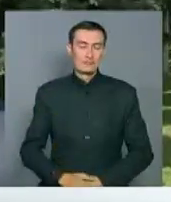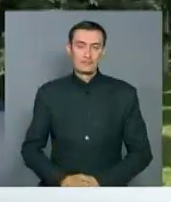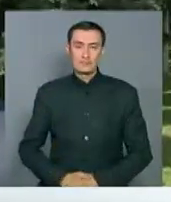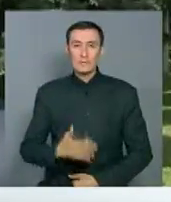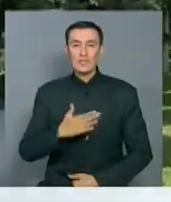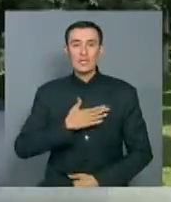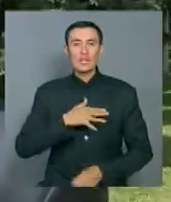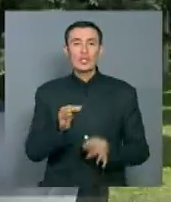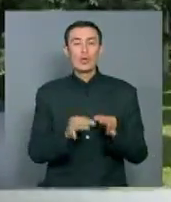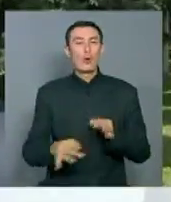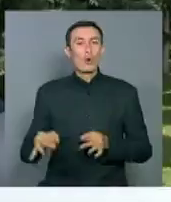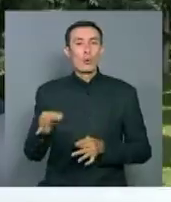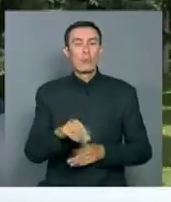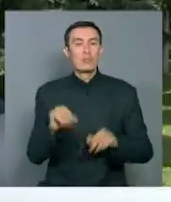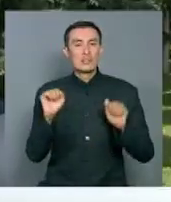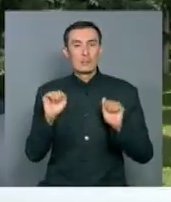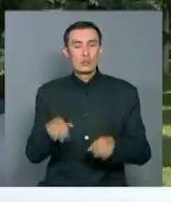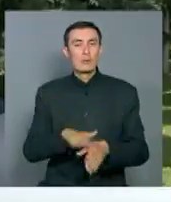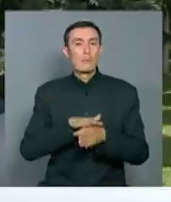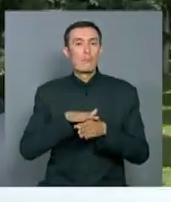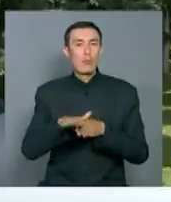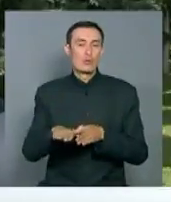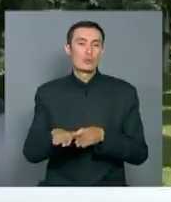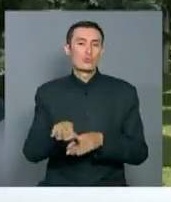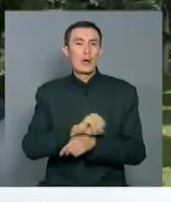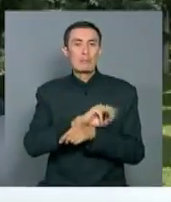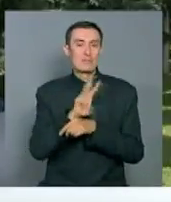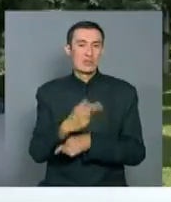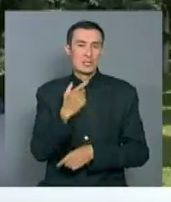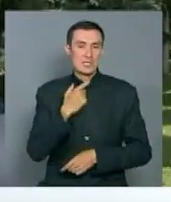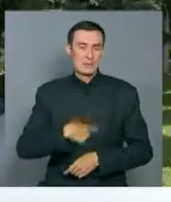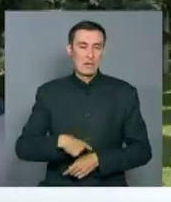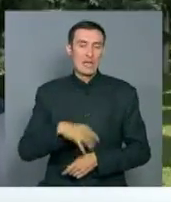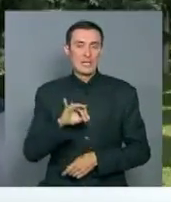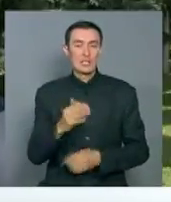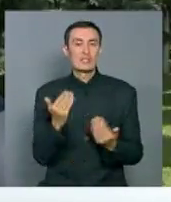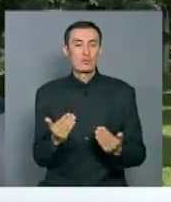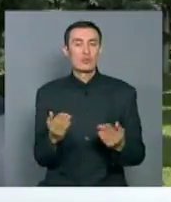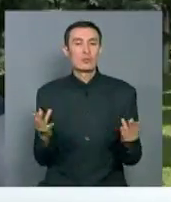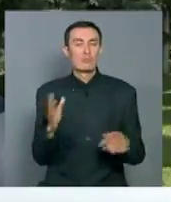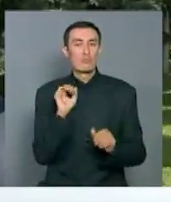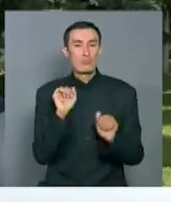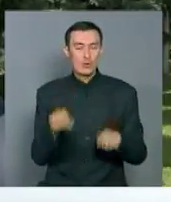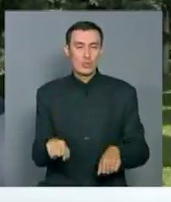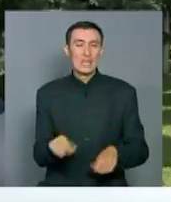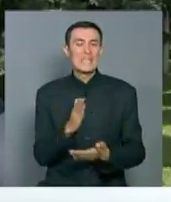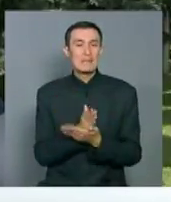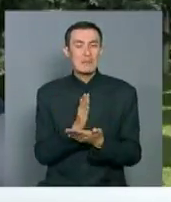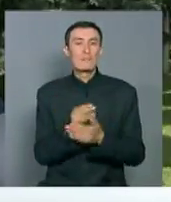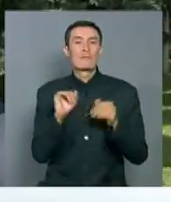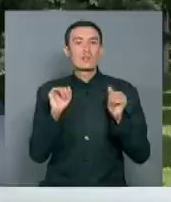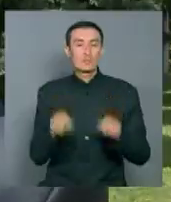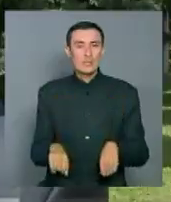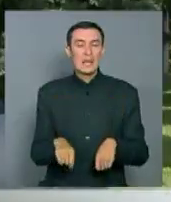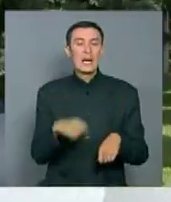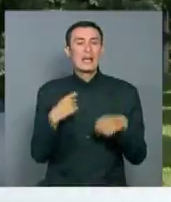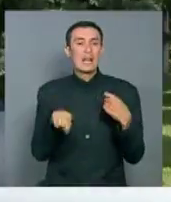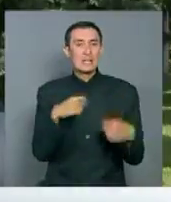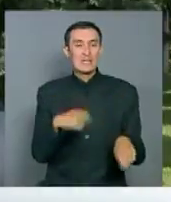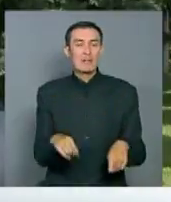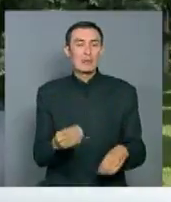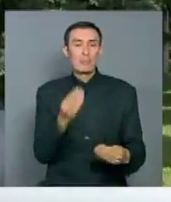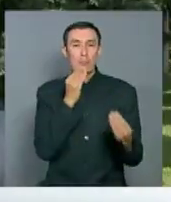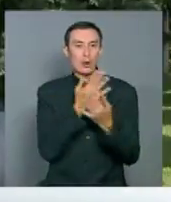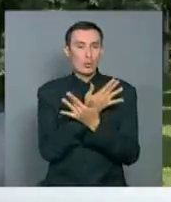Наша область может полностью обеспечивать себя и на сегодняшний день обеспечивать, и имеет возможность реализовать продукцию